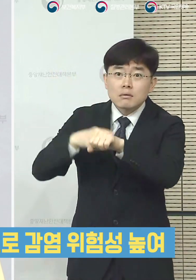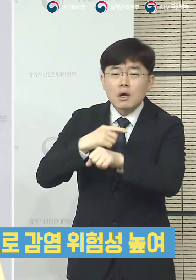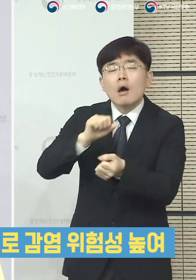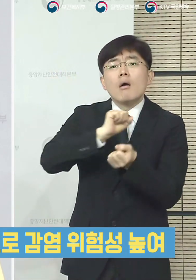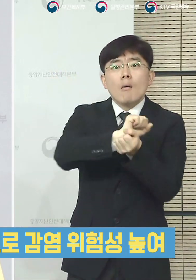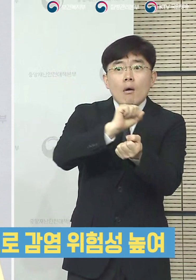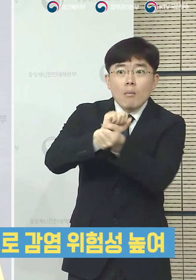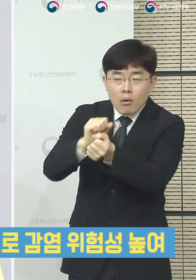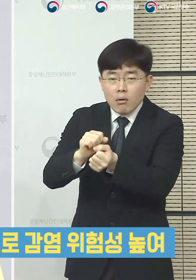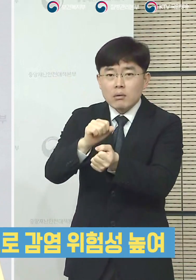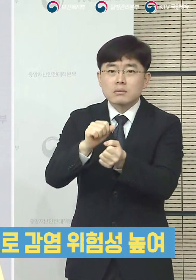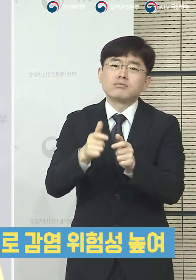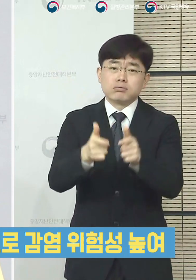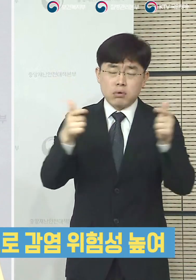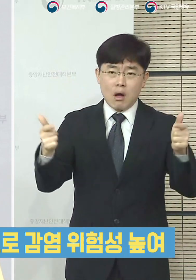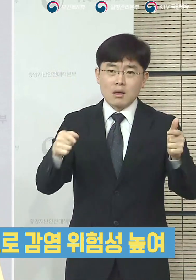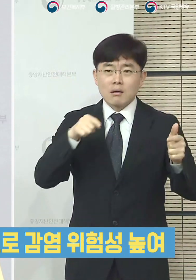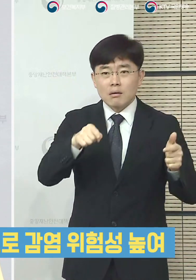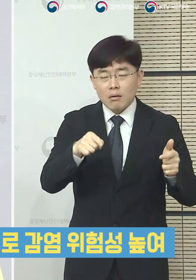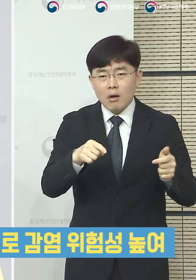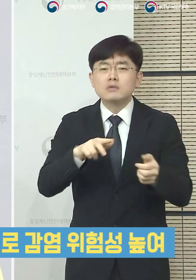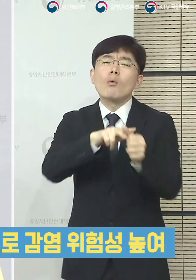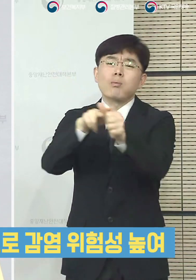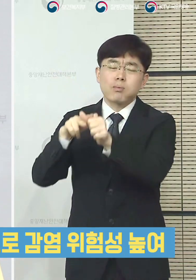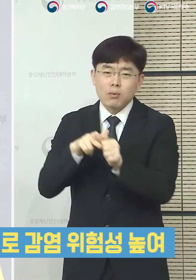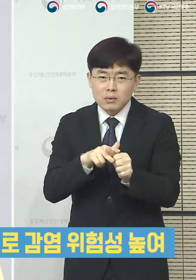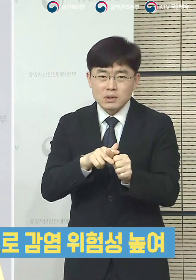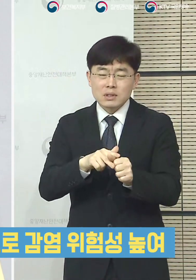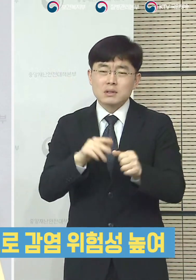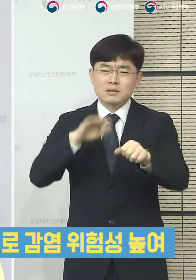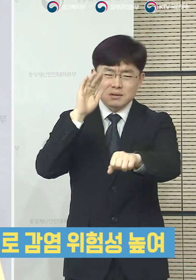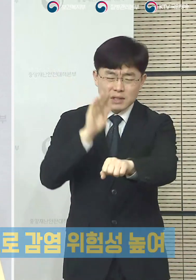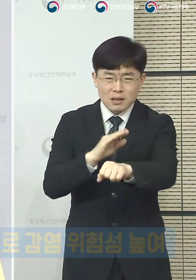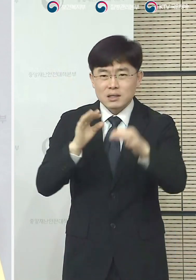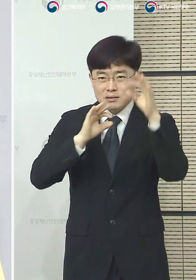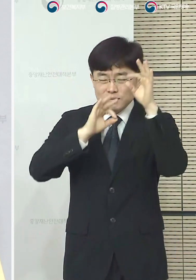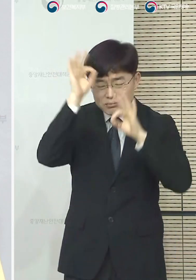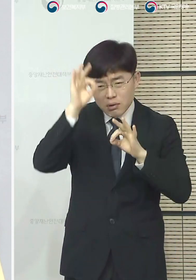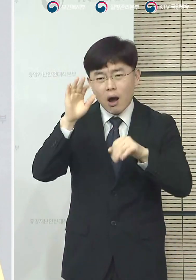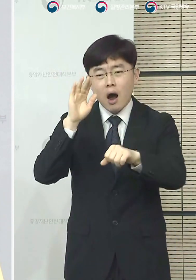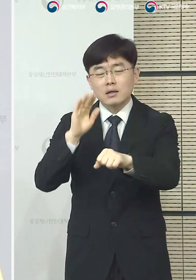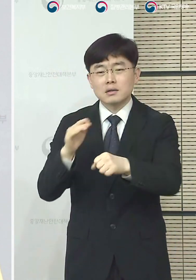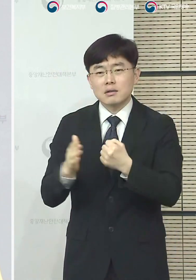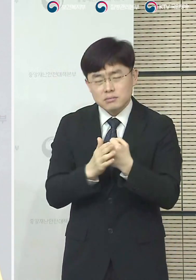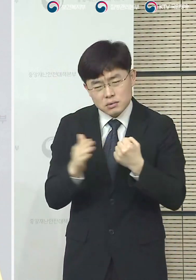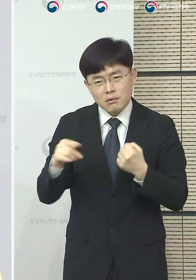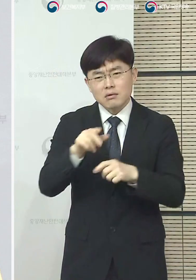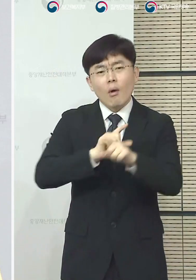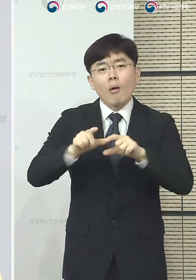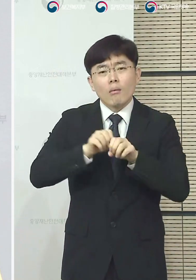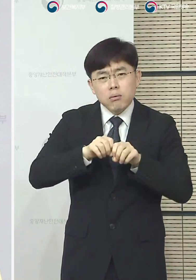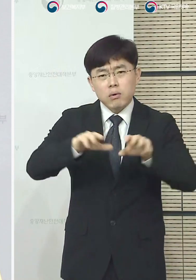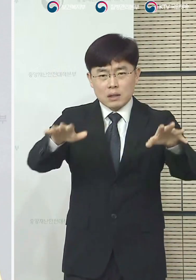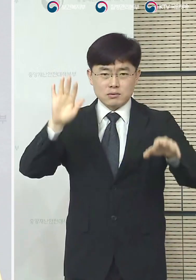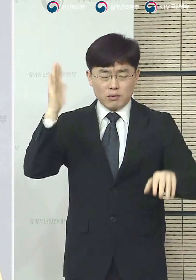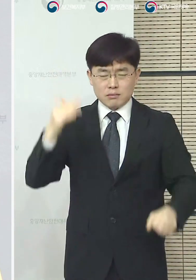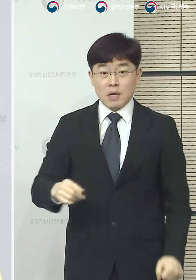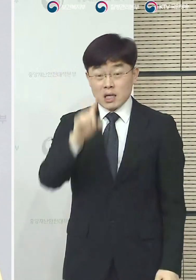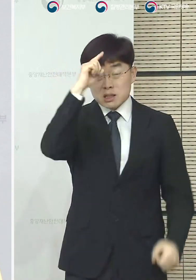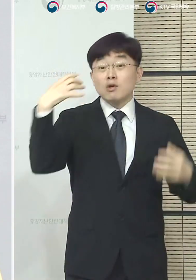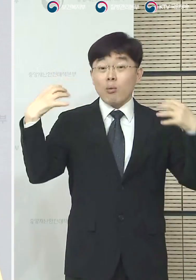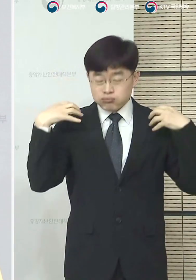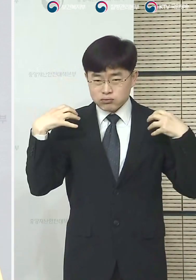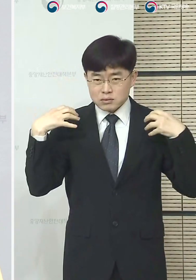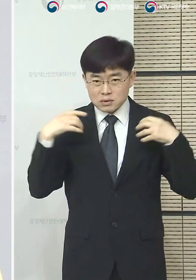위험성을 더 키울 수 있다는 점을 보여주는 사례입니다. 정부는 코로나19 확산을 방지하기 위하여